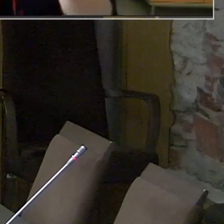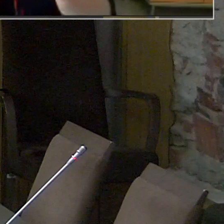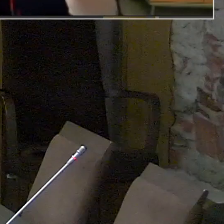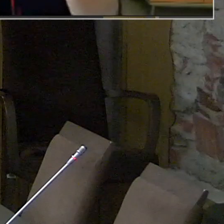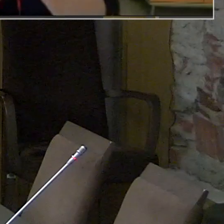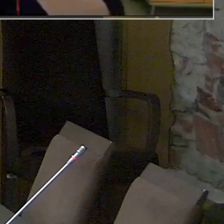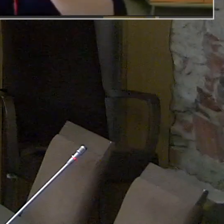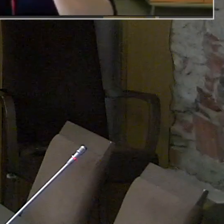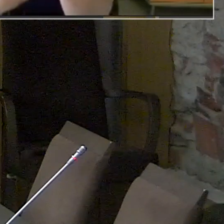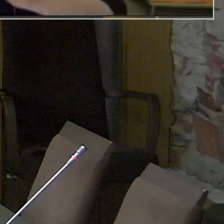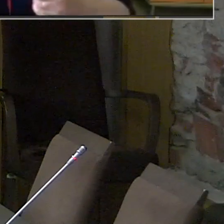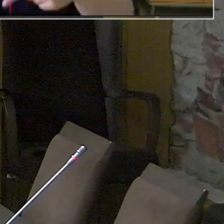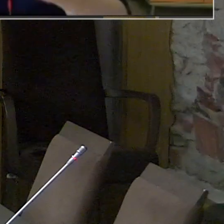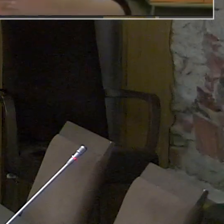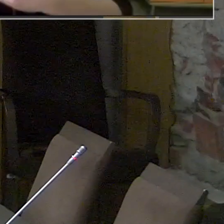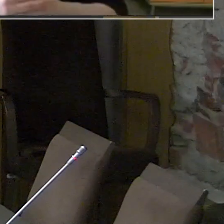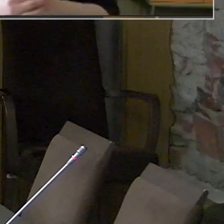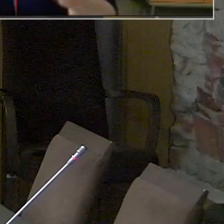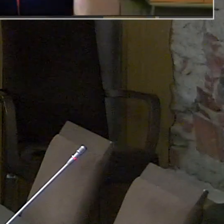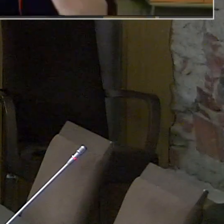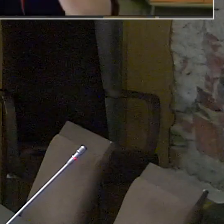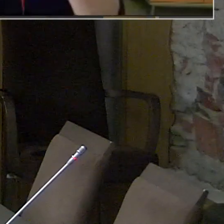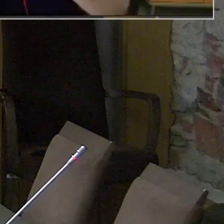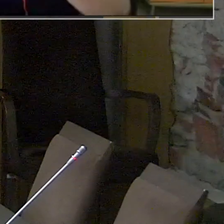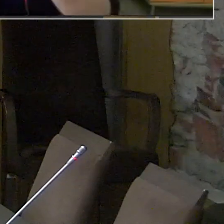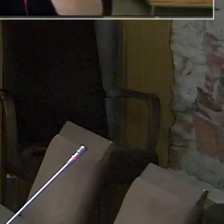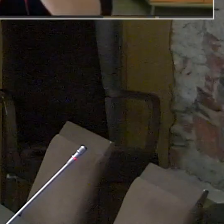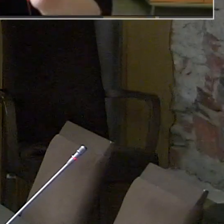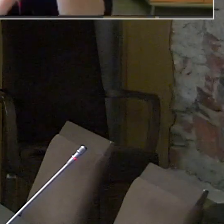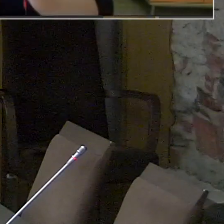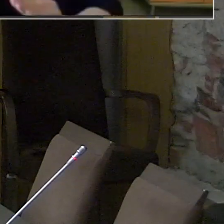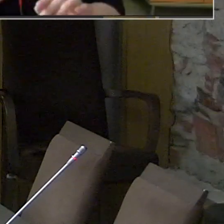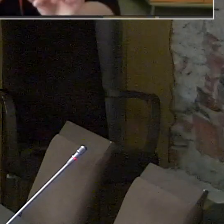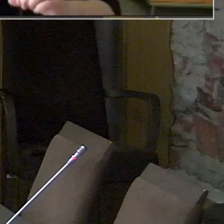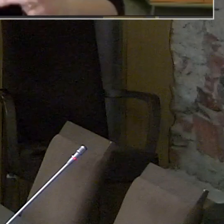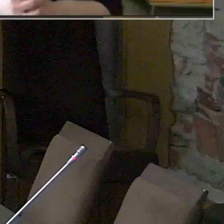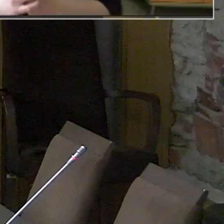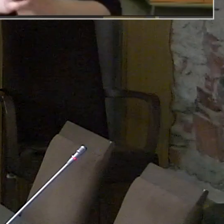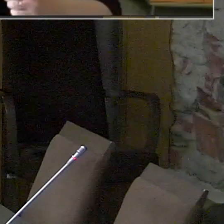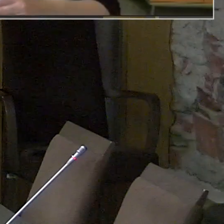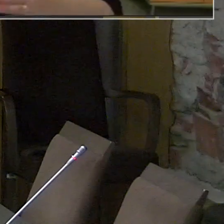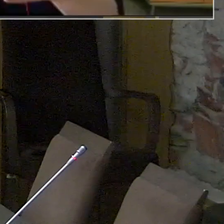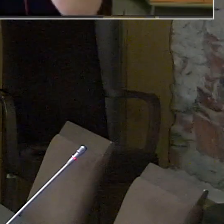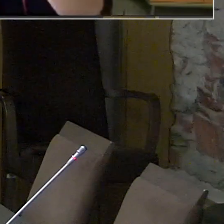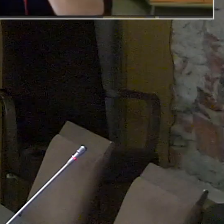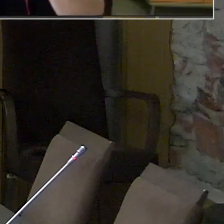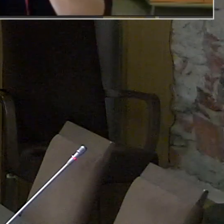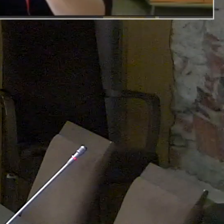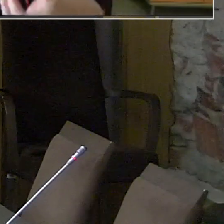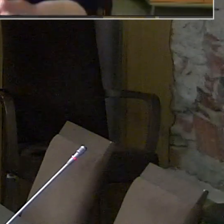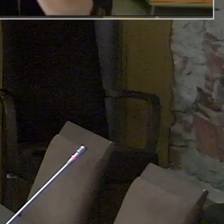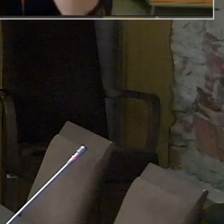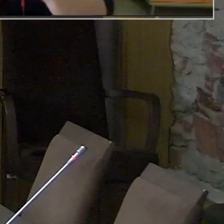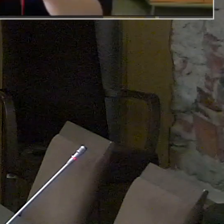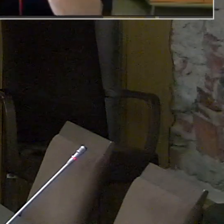Lühidalt, miks see valge raamat tehti, selle eesmärk on muuta seda senis sellist